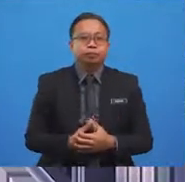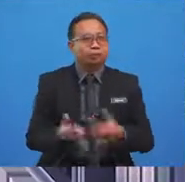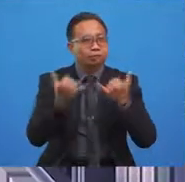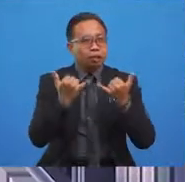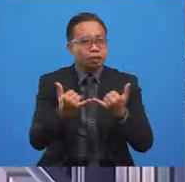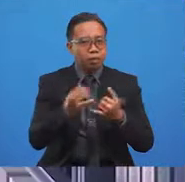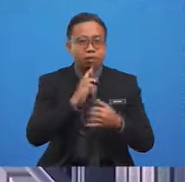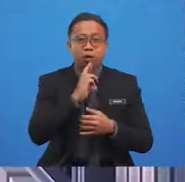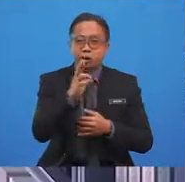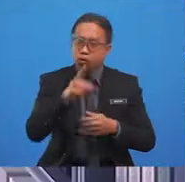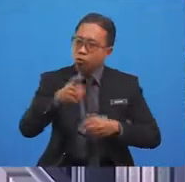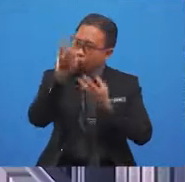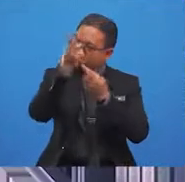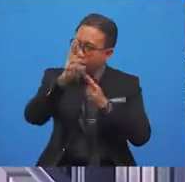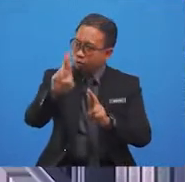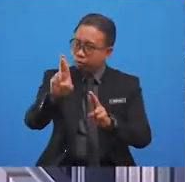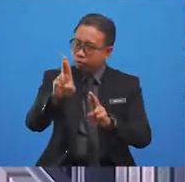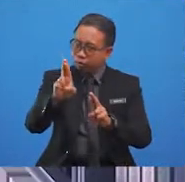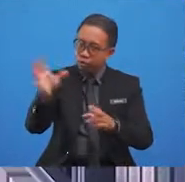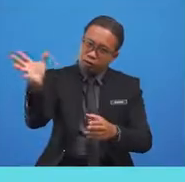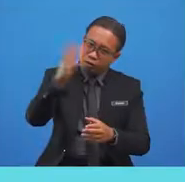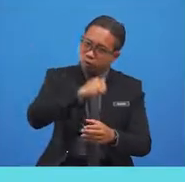are you ready to solve this together?